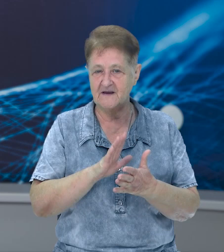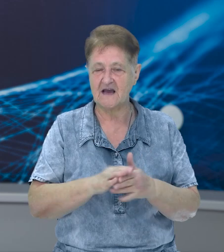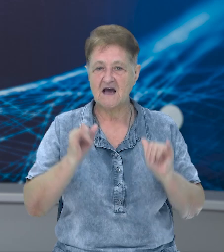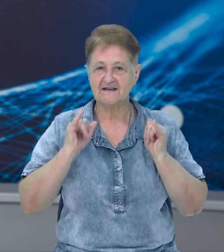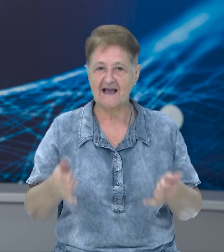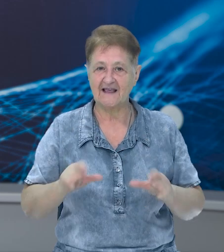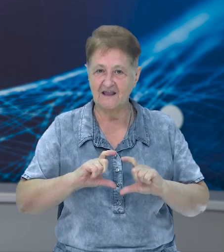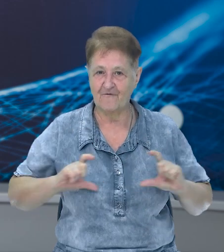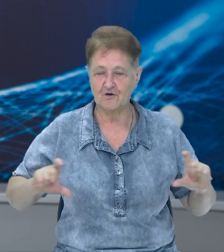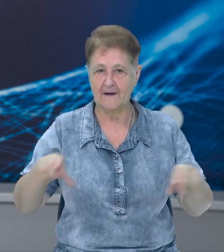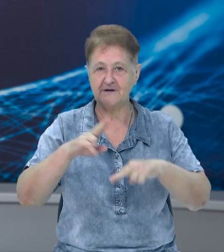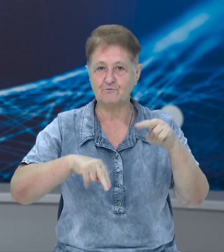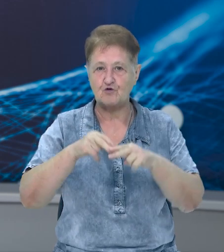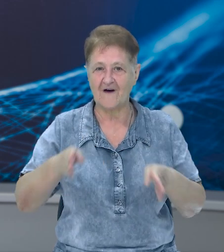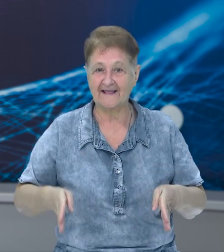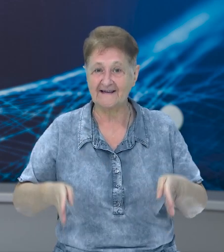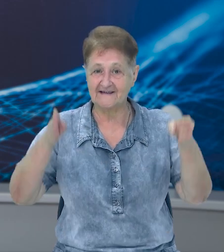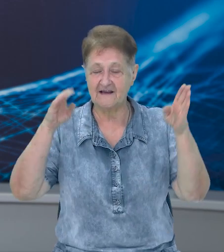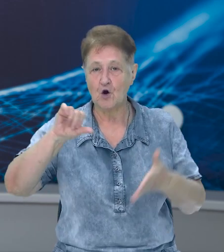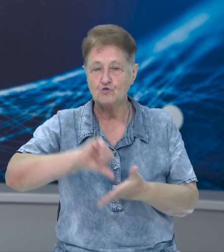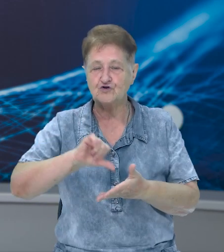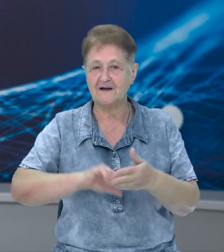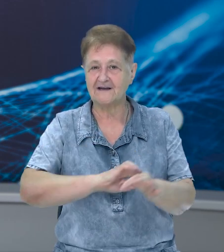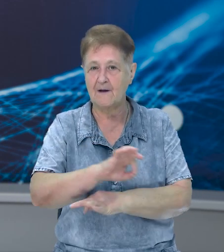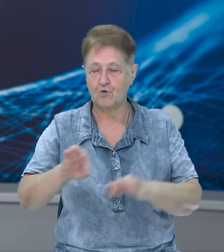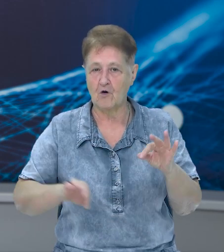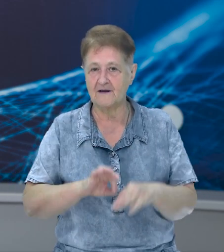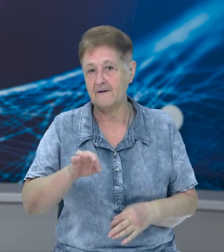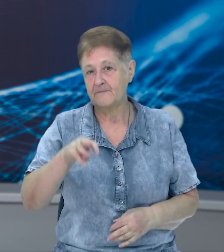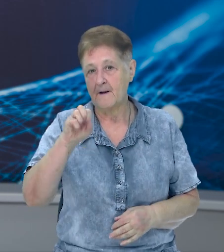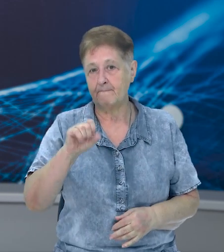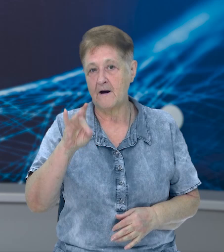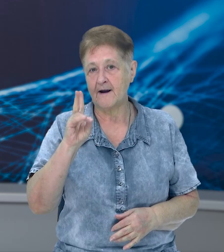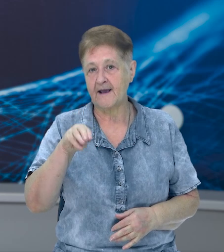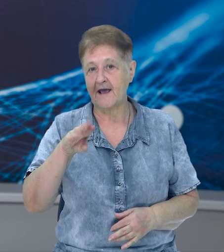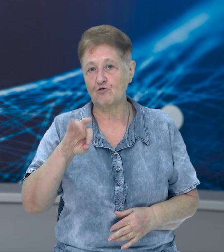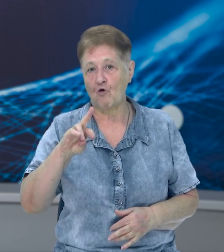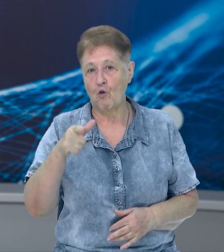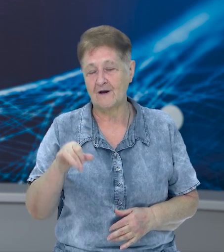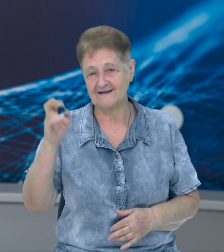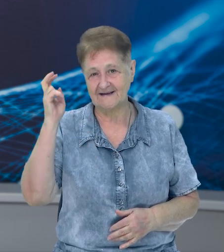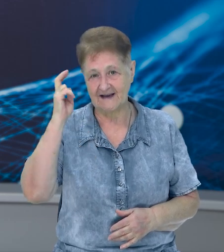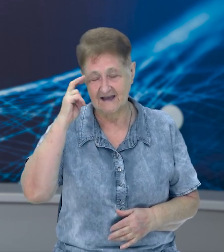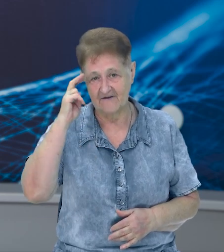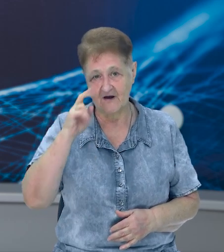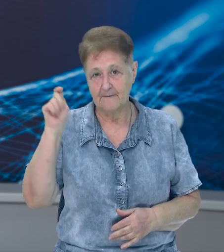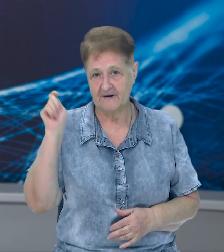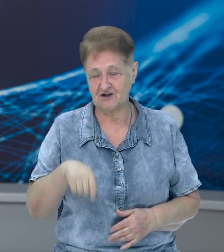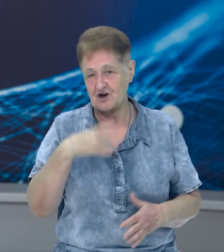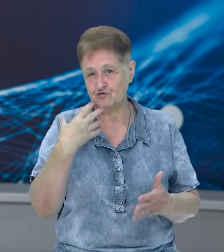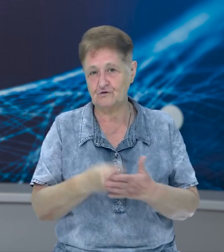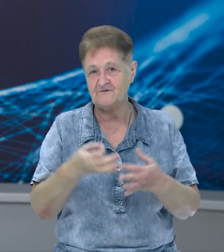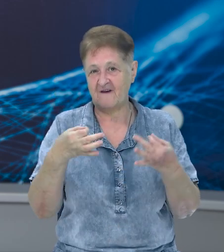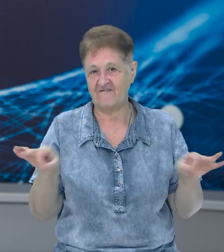фундамент та збудувати стіни. Учасниці проєкту – дизайнерки та маркетологи з Києва. Приїжджають у село у свій вільний час.